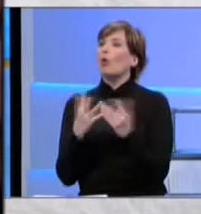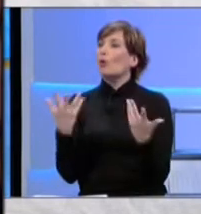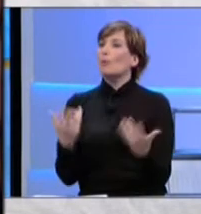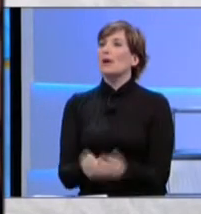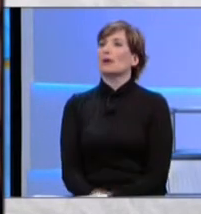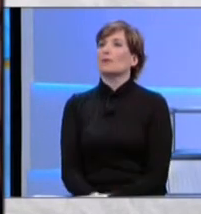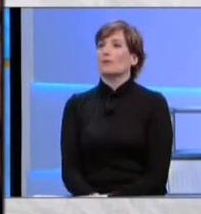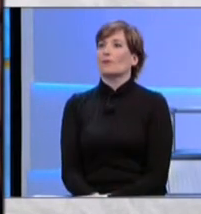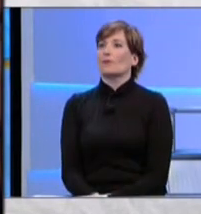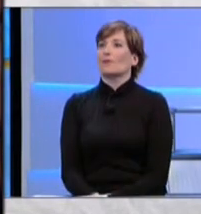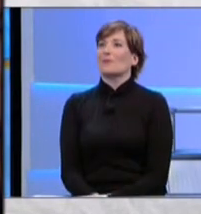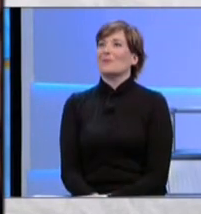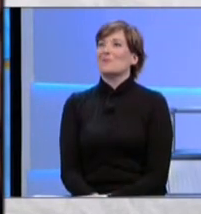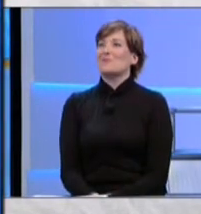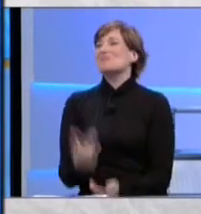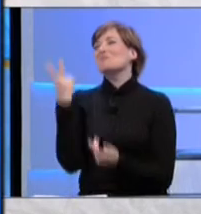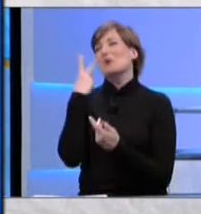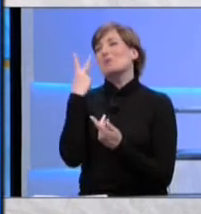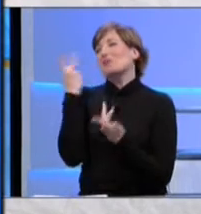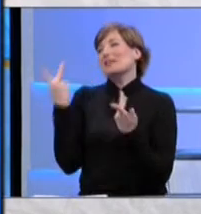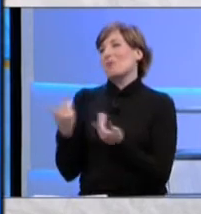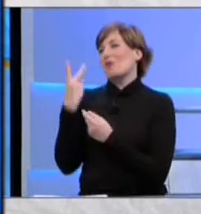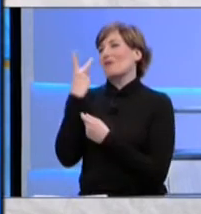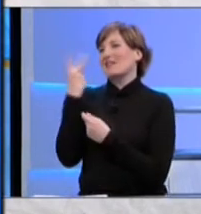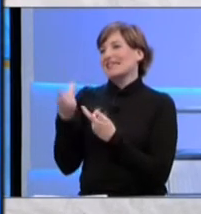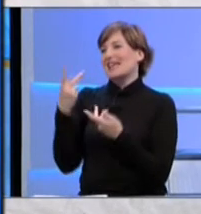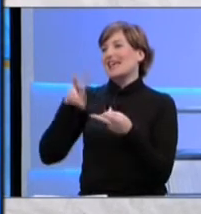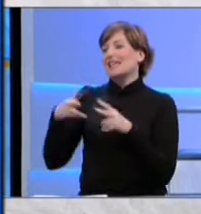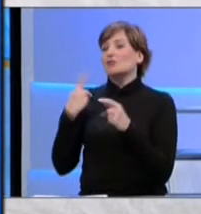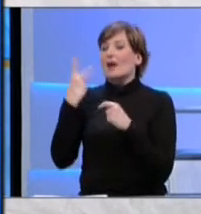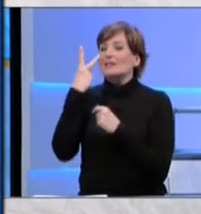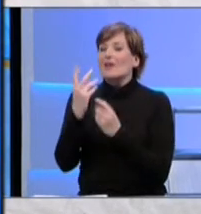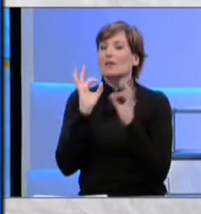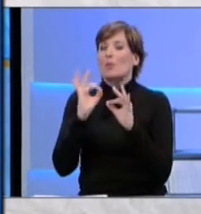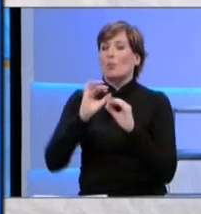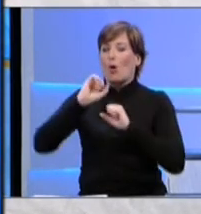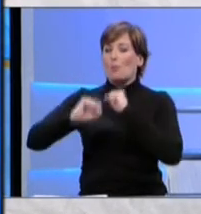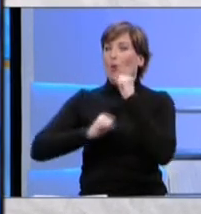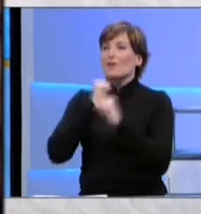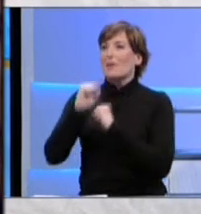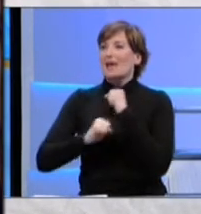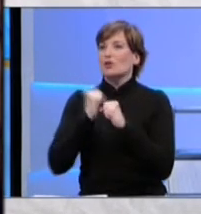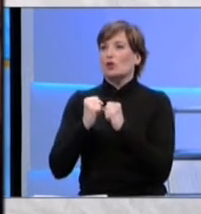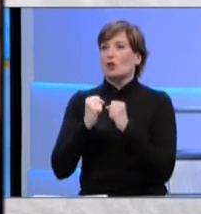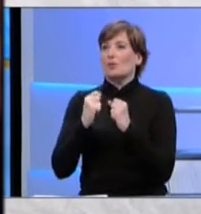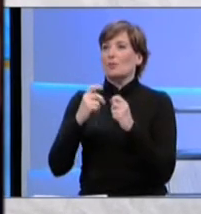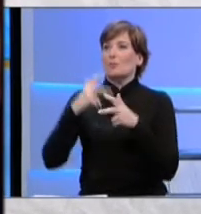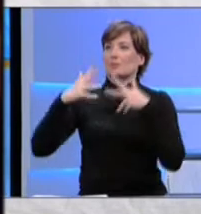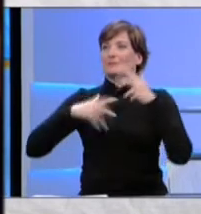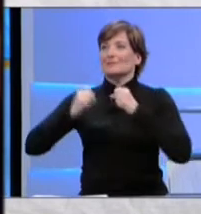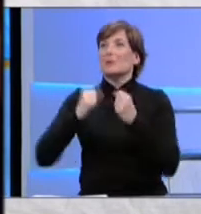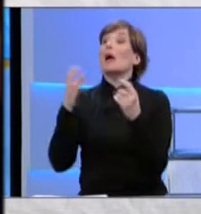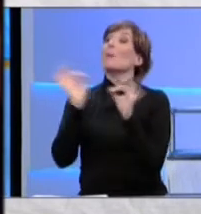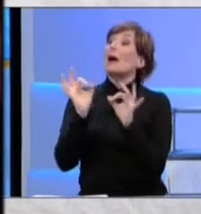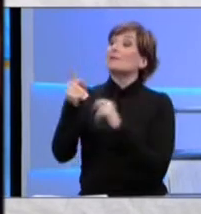Allora, appena vista da Silvia. Cioè, si vede proprio il movimento della voce, ma anche a proposito della